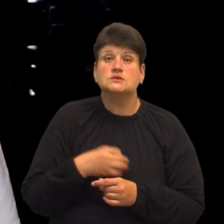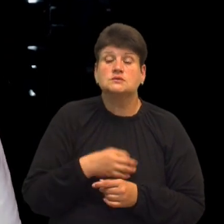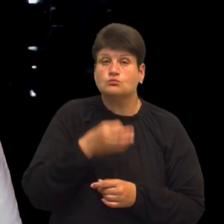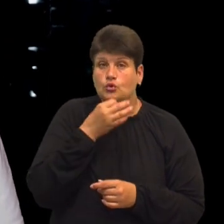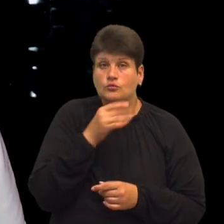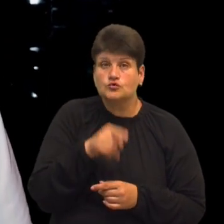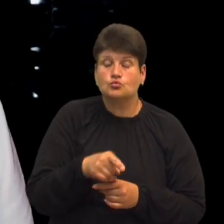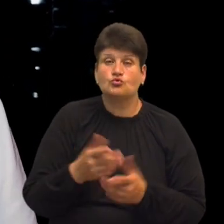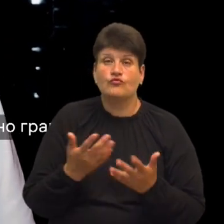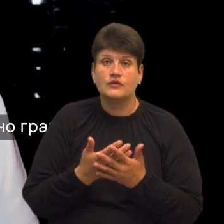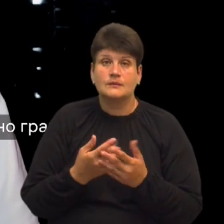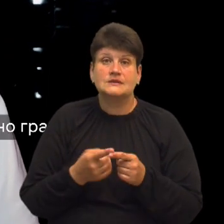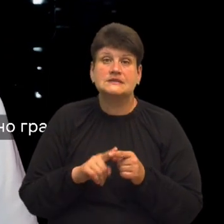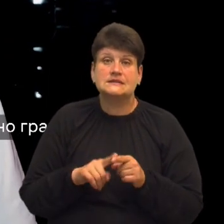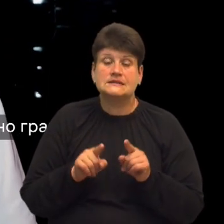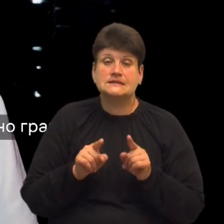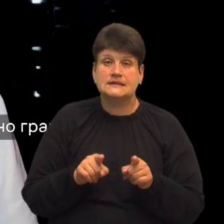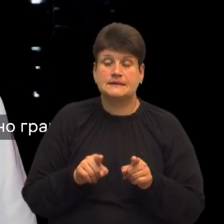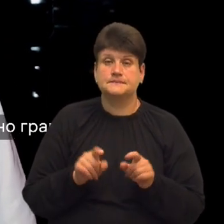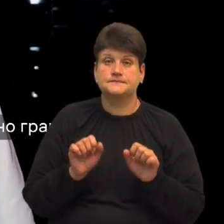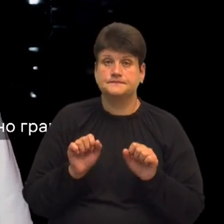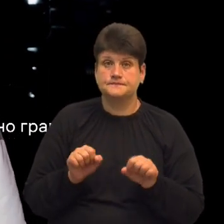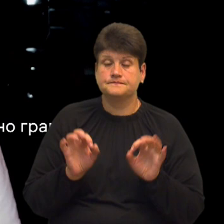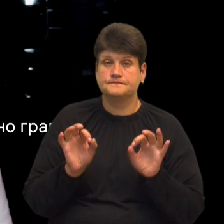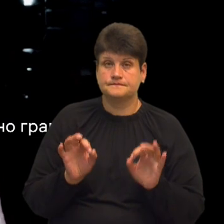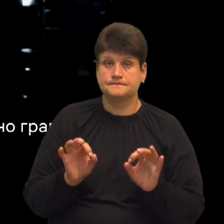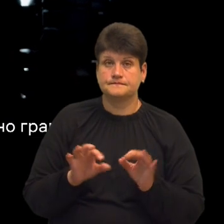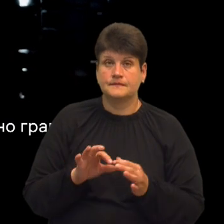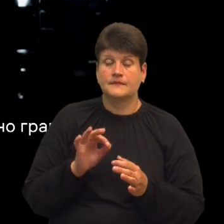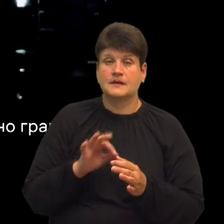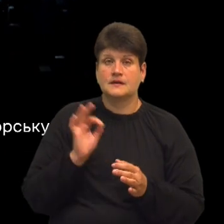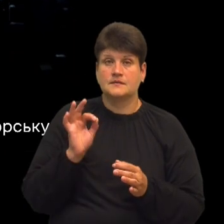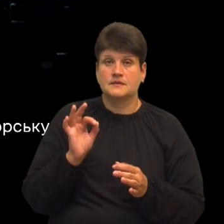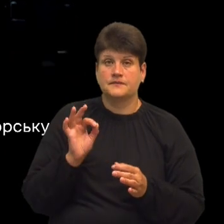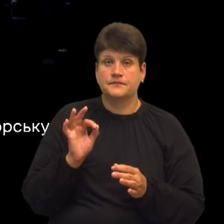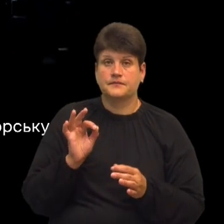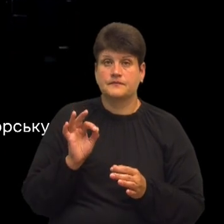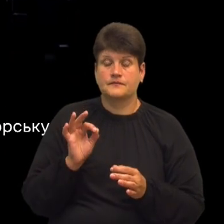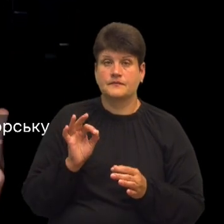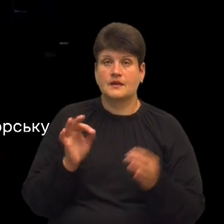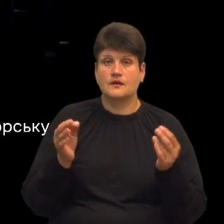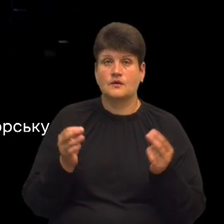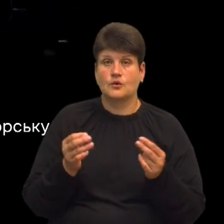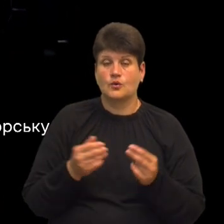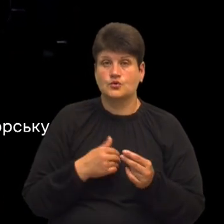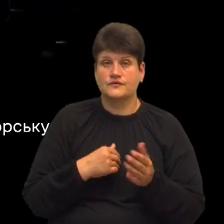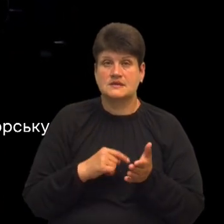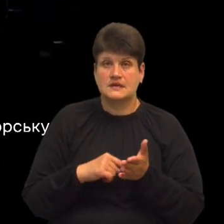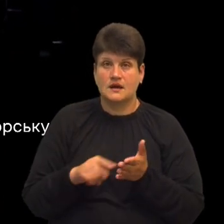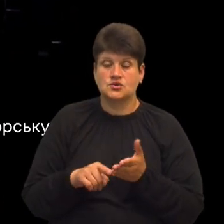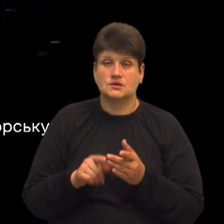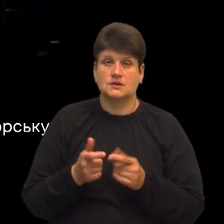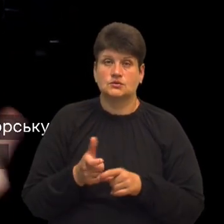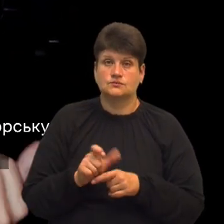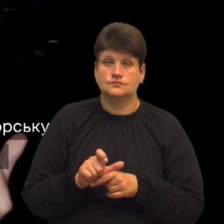надзвичайно рамотна, підібрана і музикальна атмосфера. Також хочу визначити надзвичайно